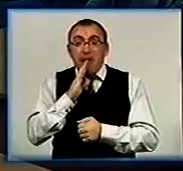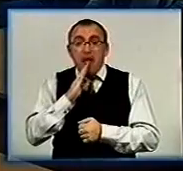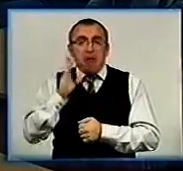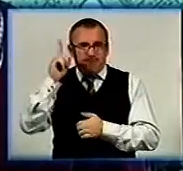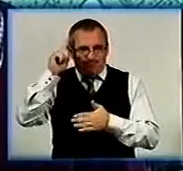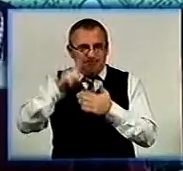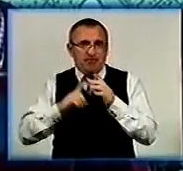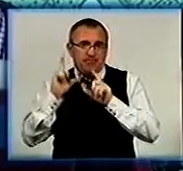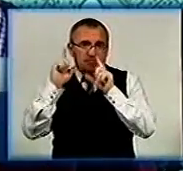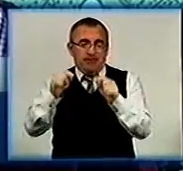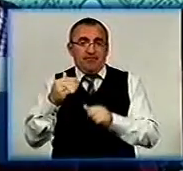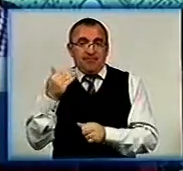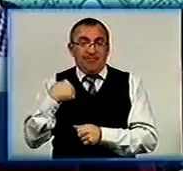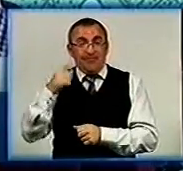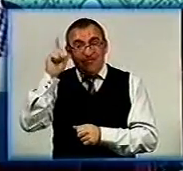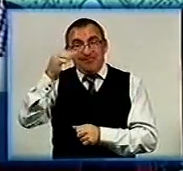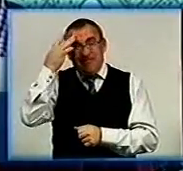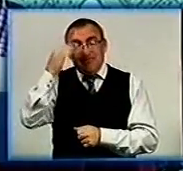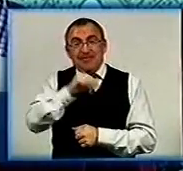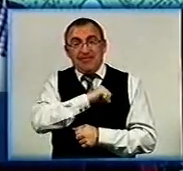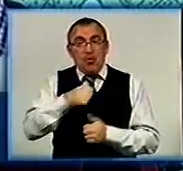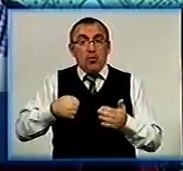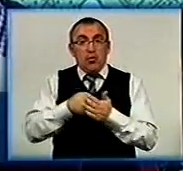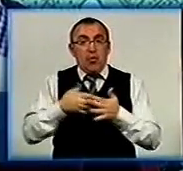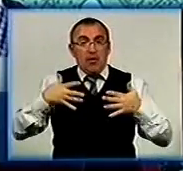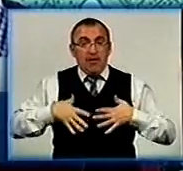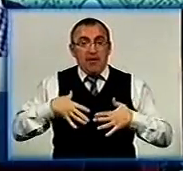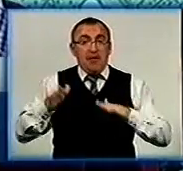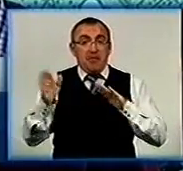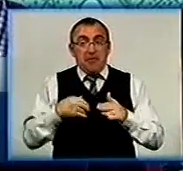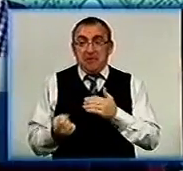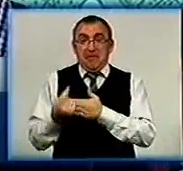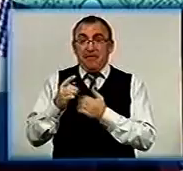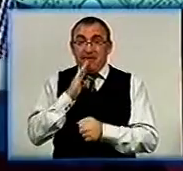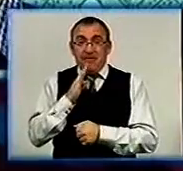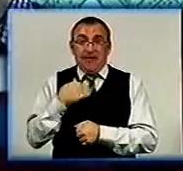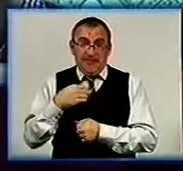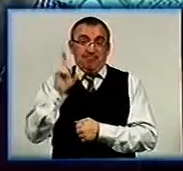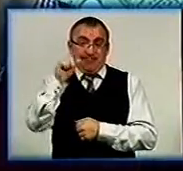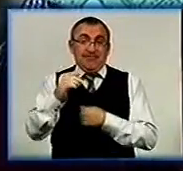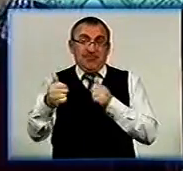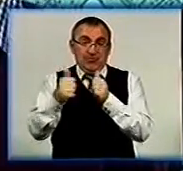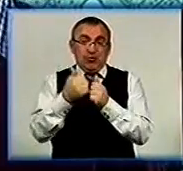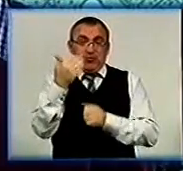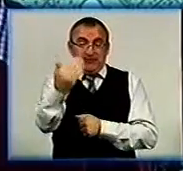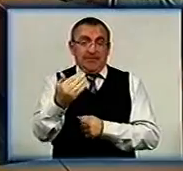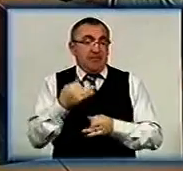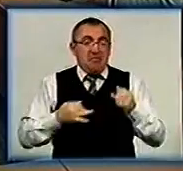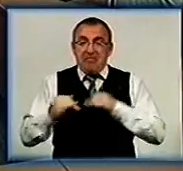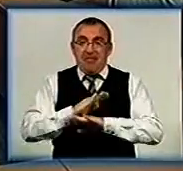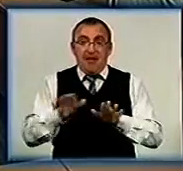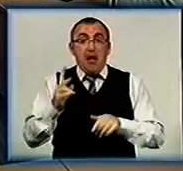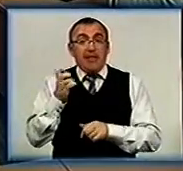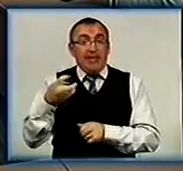поїхати з ним. Взагалі я і думав їхати сам до Грузії. А потім з'явилась Наталія, каже, все, я їду з тобою, це не обговорюється.